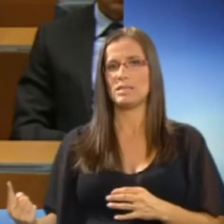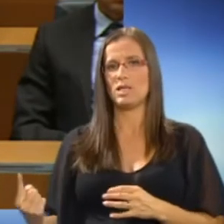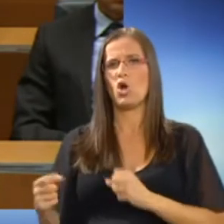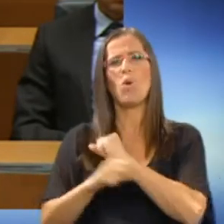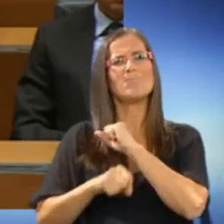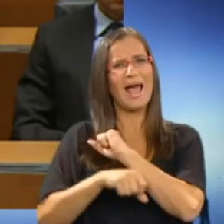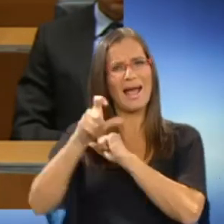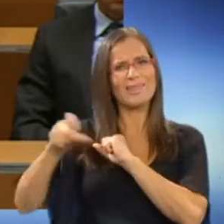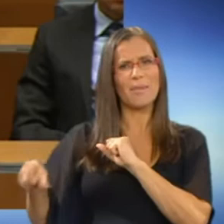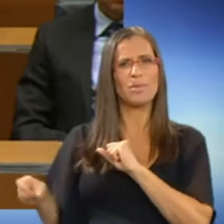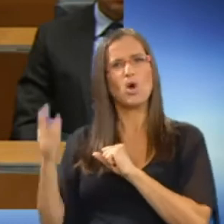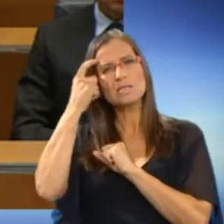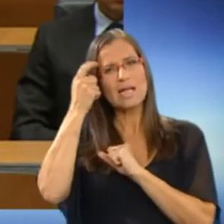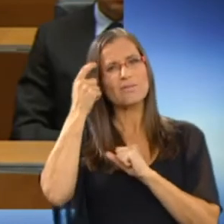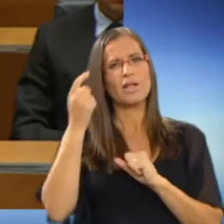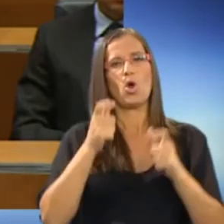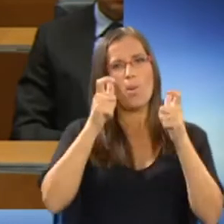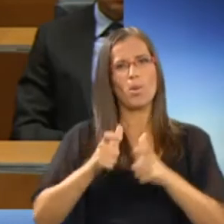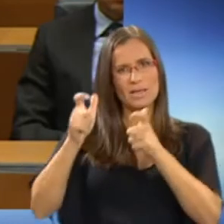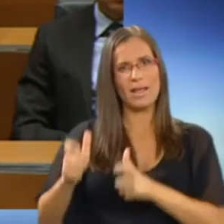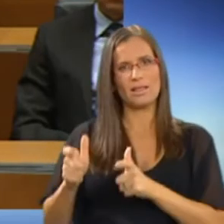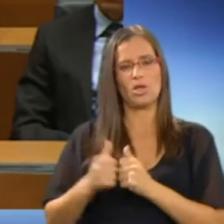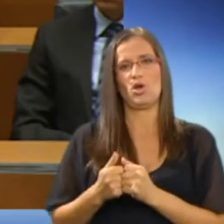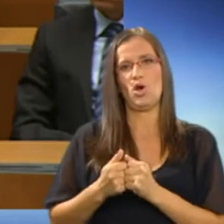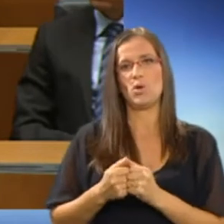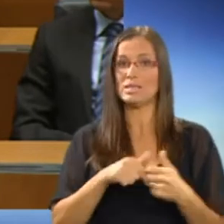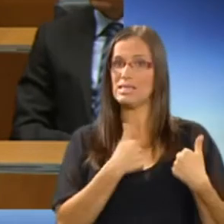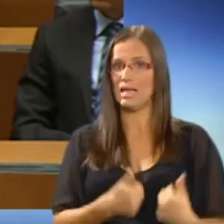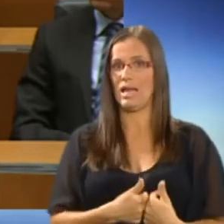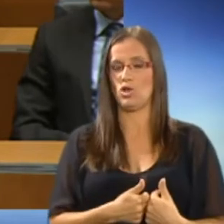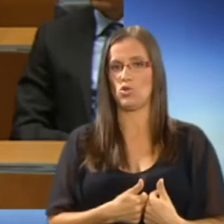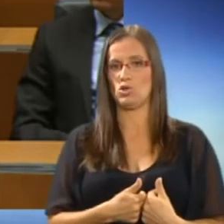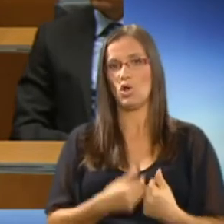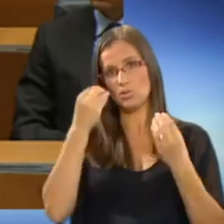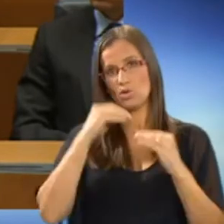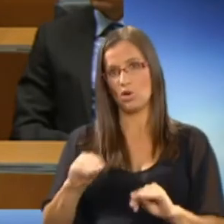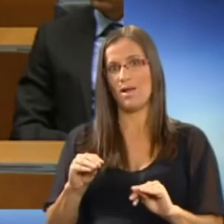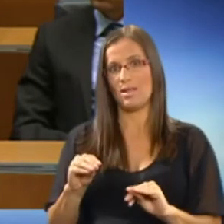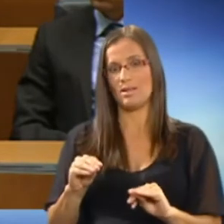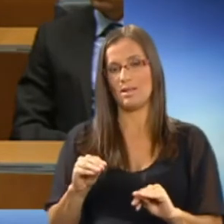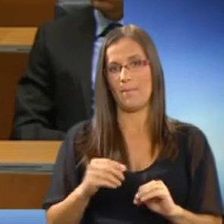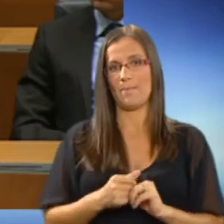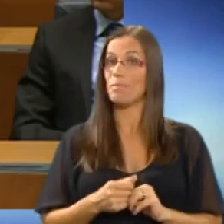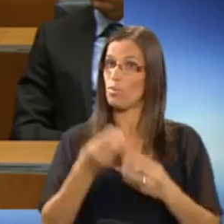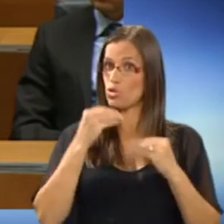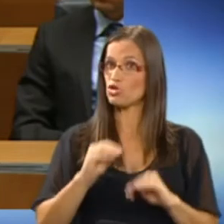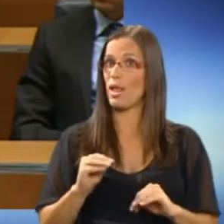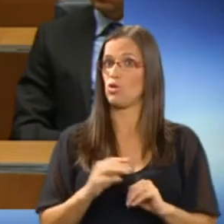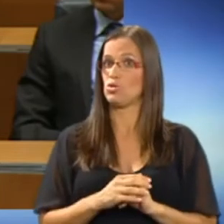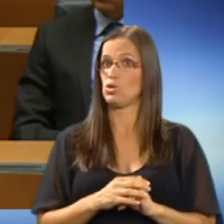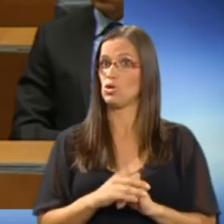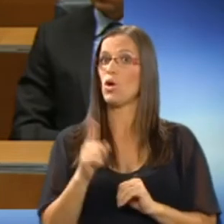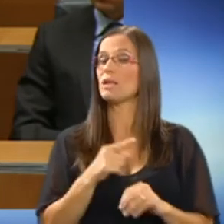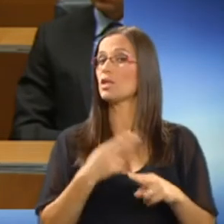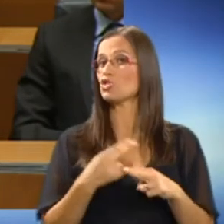akademikov, znanstvenikov, podjetnikov z iskrenostjo, spoštovanjem, poštenostjo